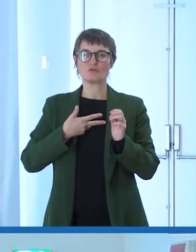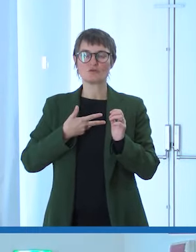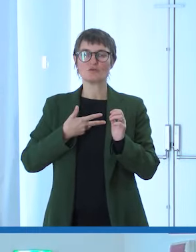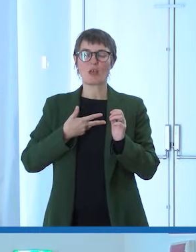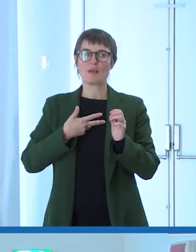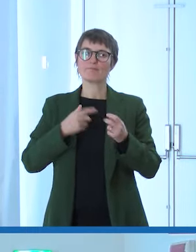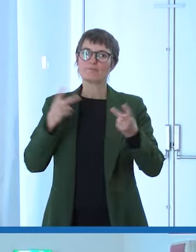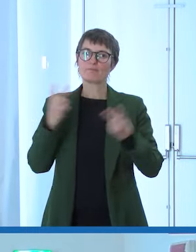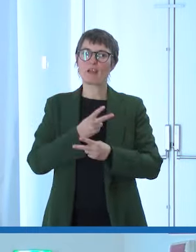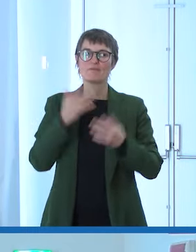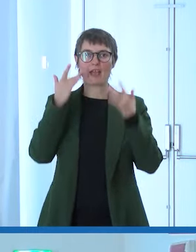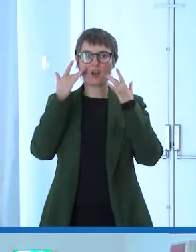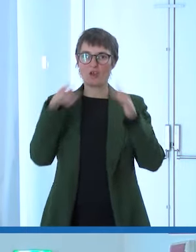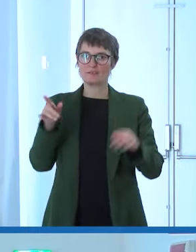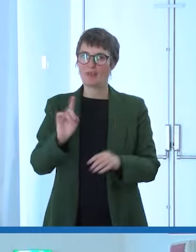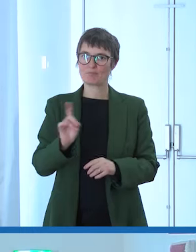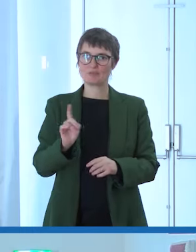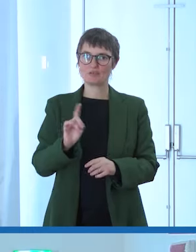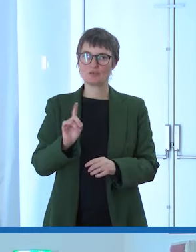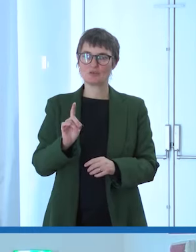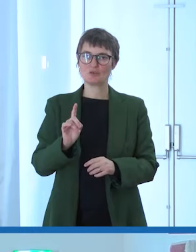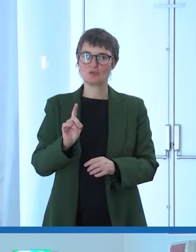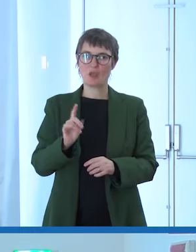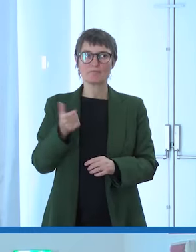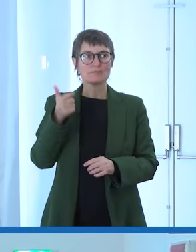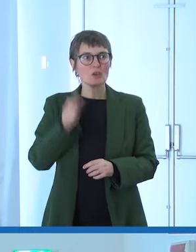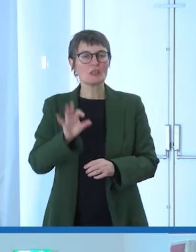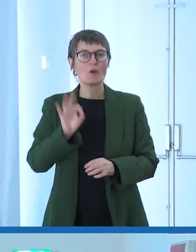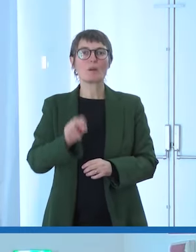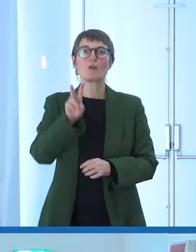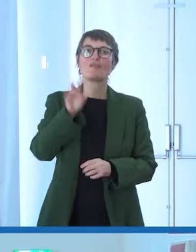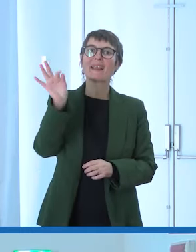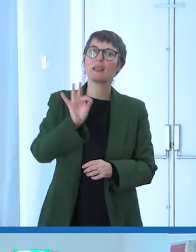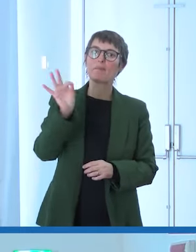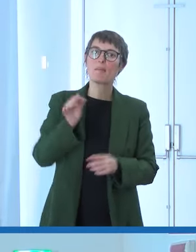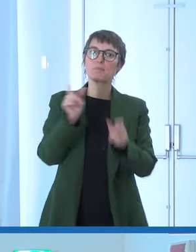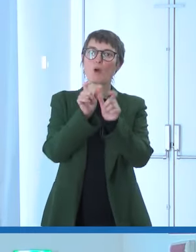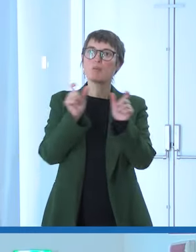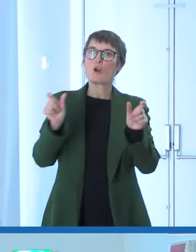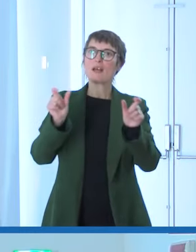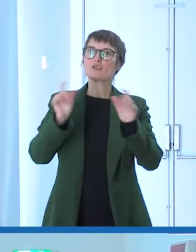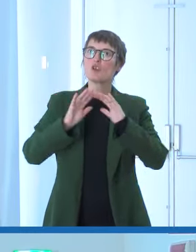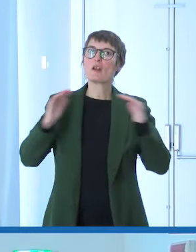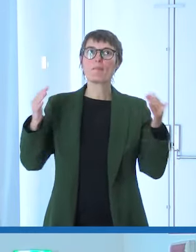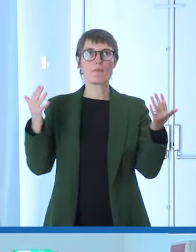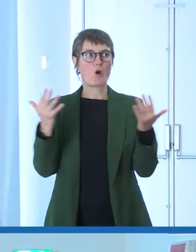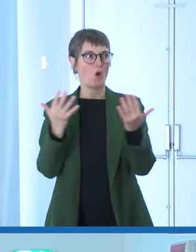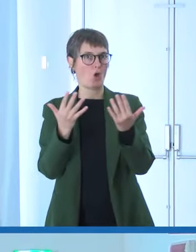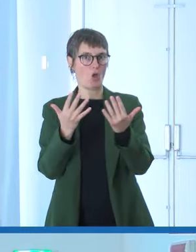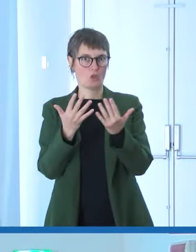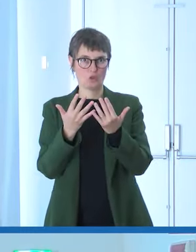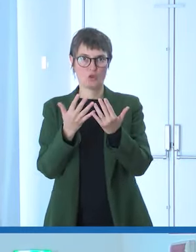Il 20% della popolazione globale, 13 milioni di italiani, di